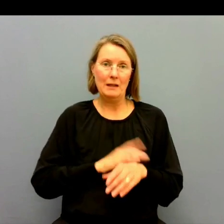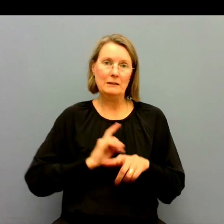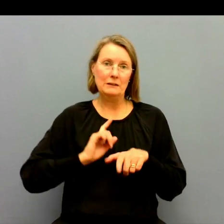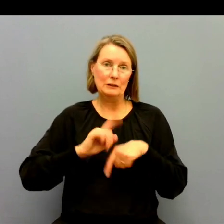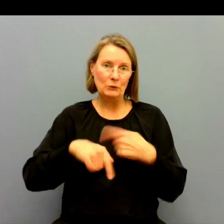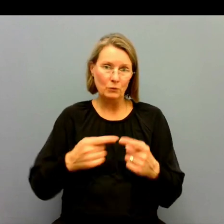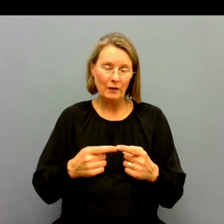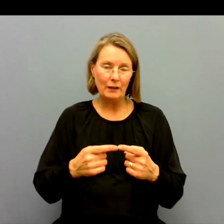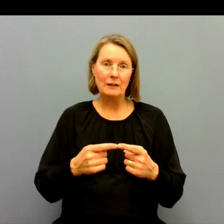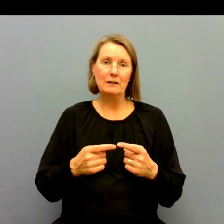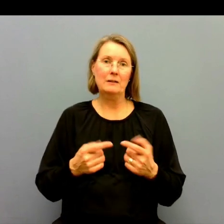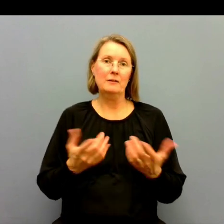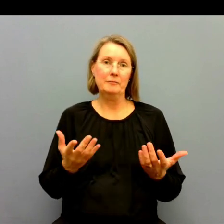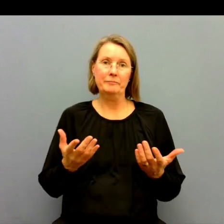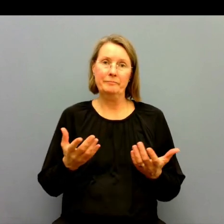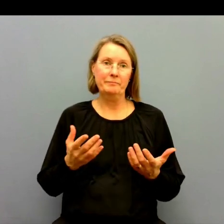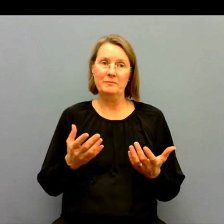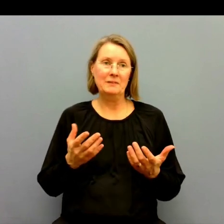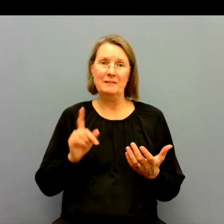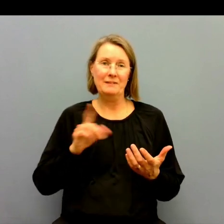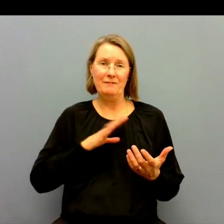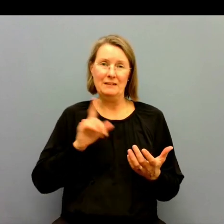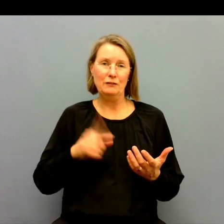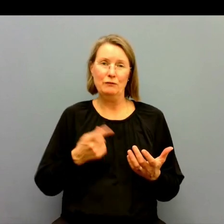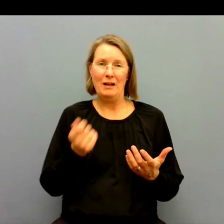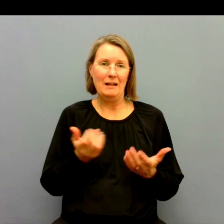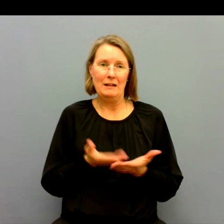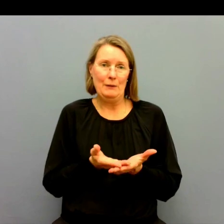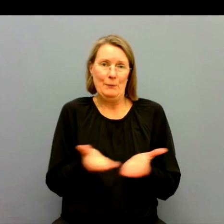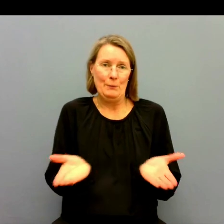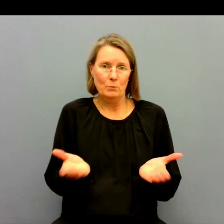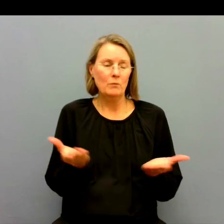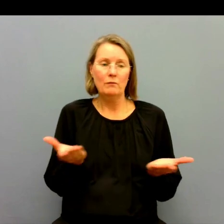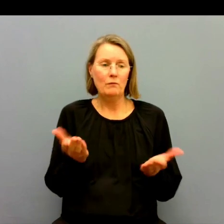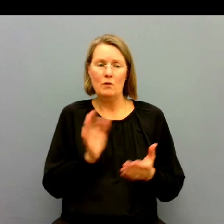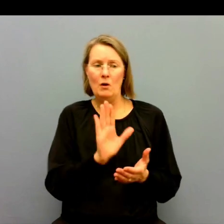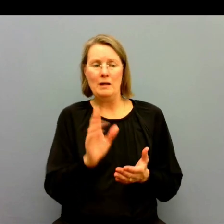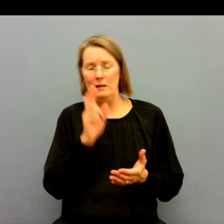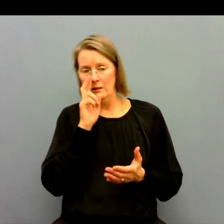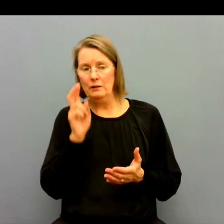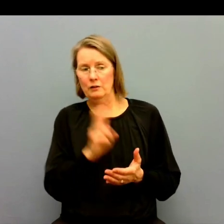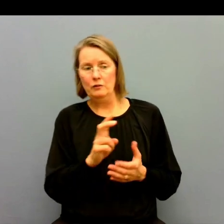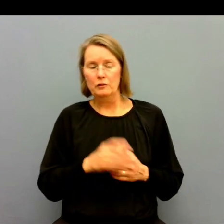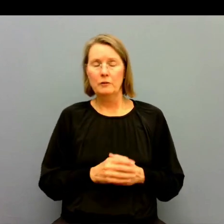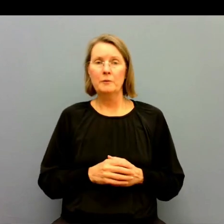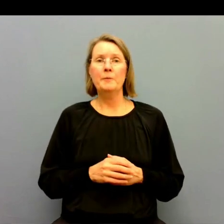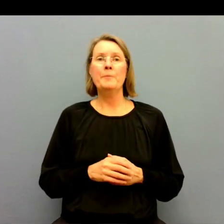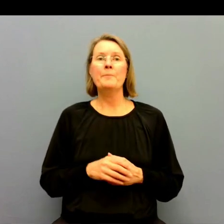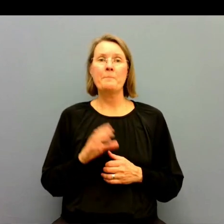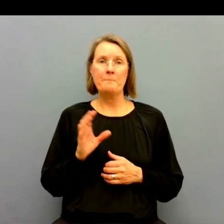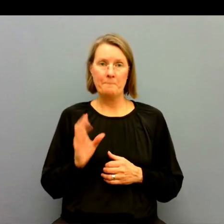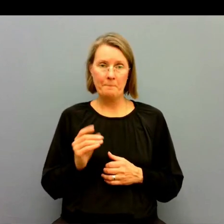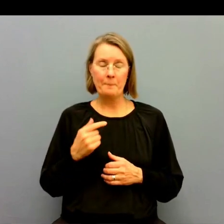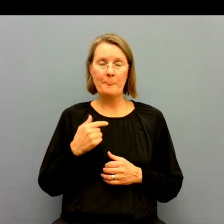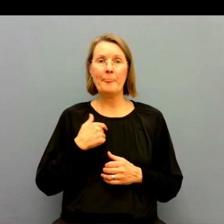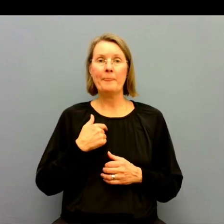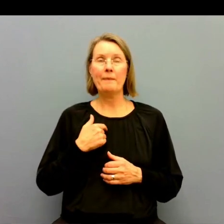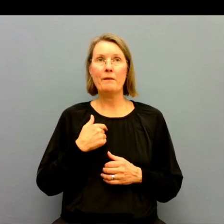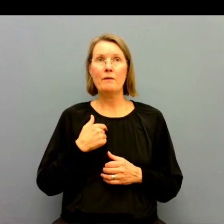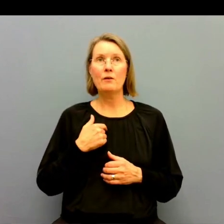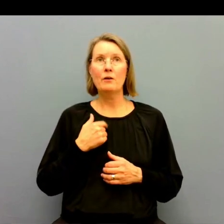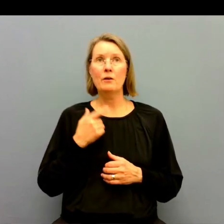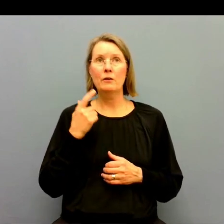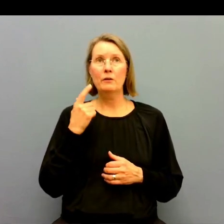kompetensutveckling. Hur ser ni från utbildningarnas sida på det här? Jag ser att man skulle